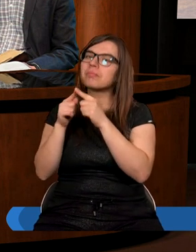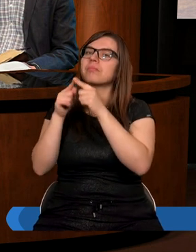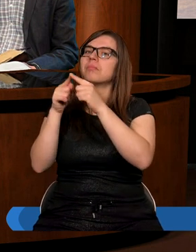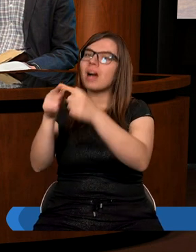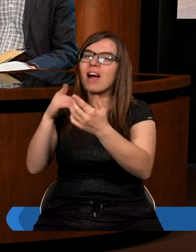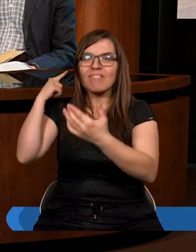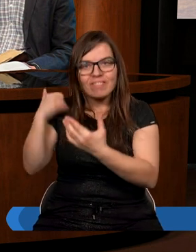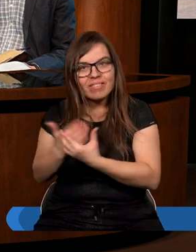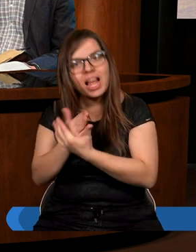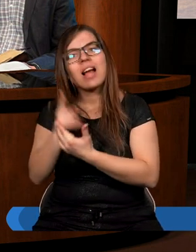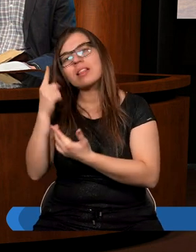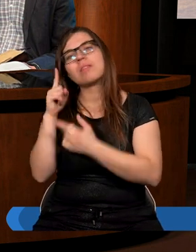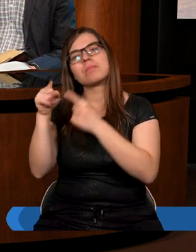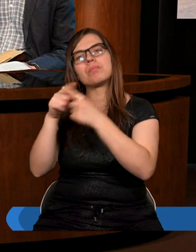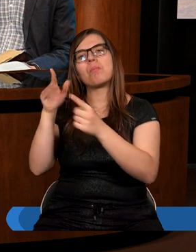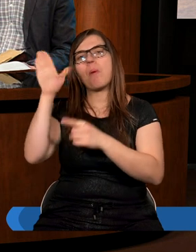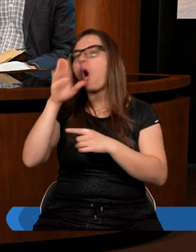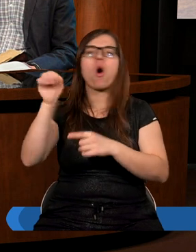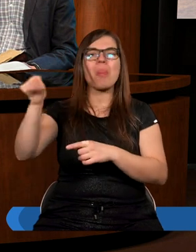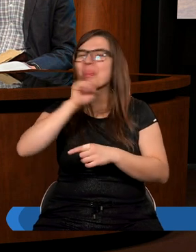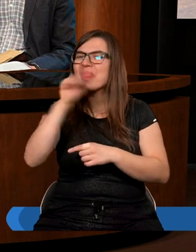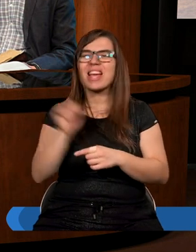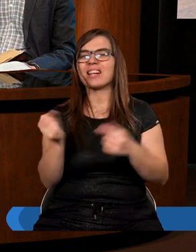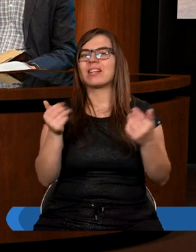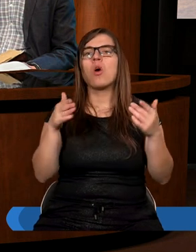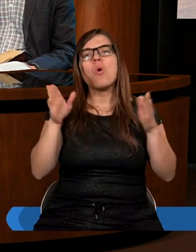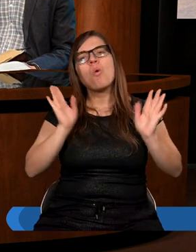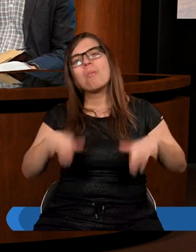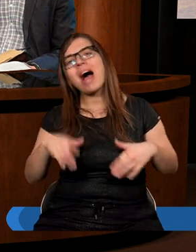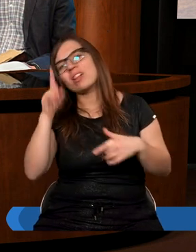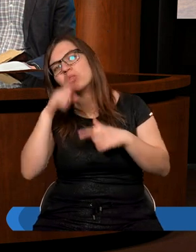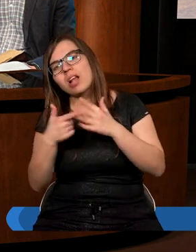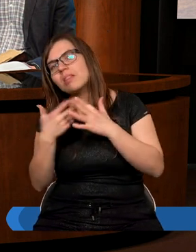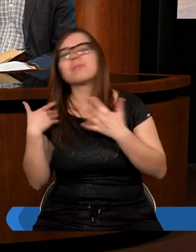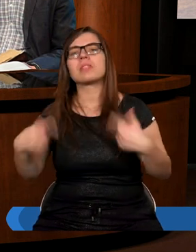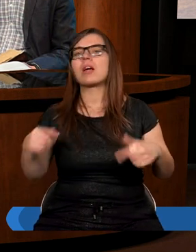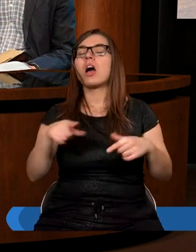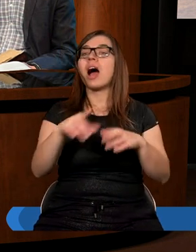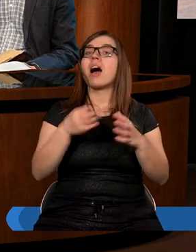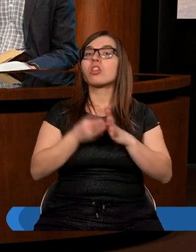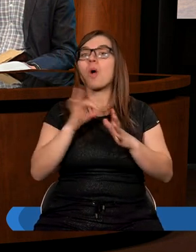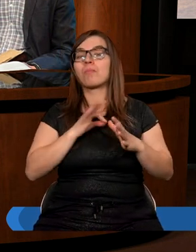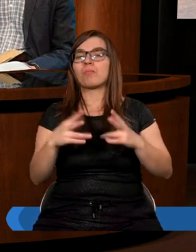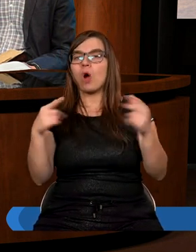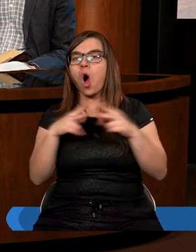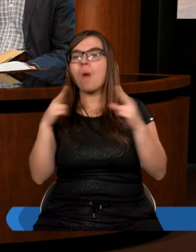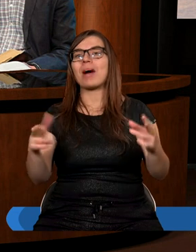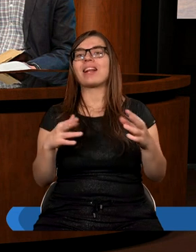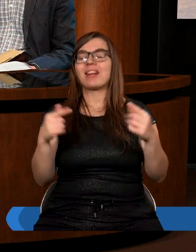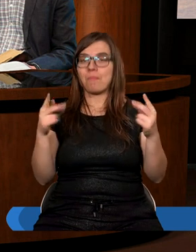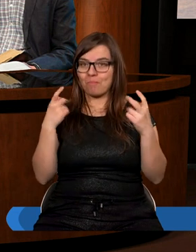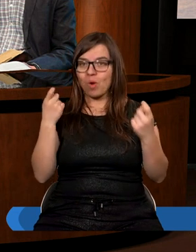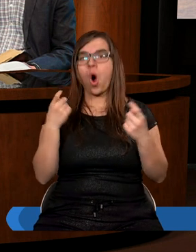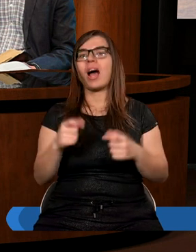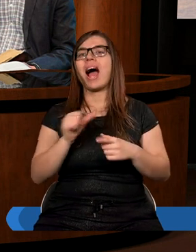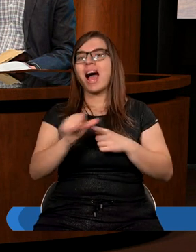wierny Ojcu. Nigdy nie upadł. Drodzy, stosowną porą dla nas jest nie tylko moment, w którym upadniemy